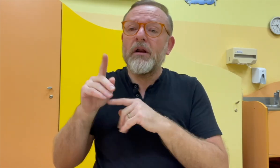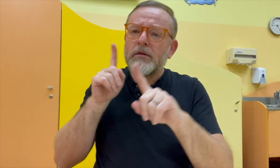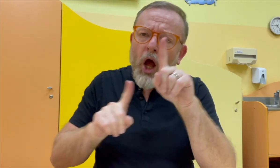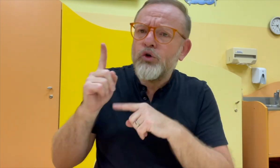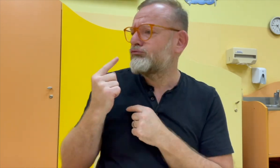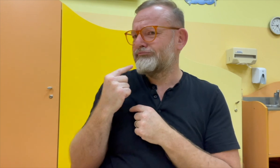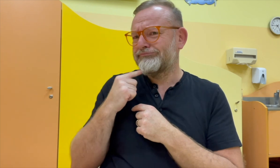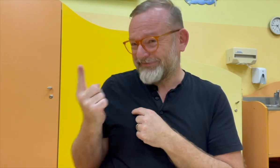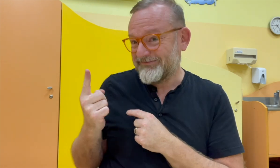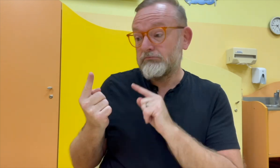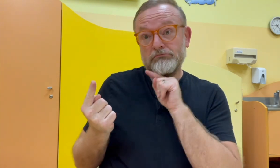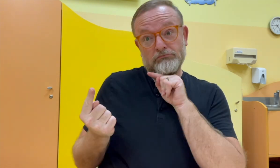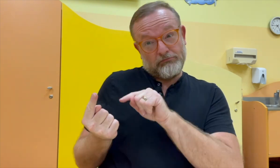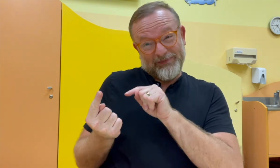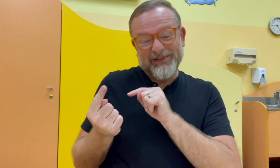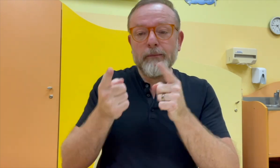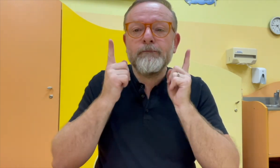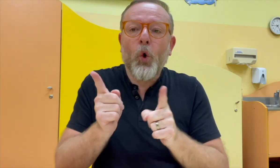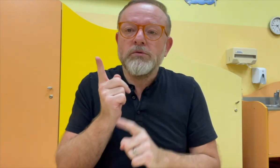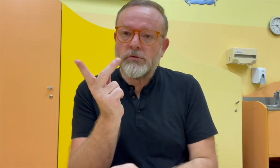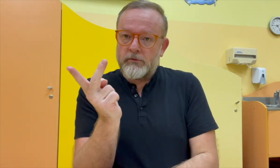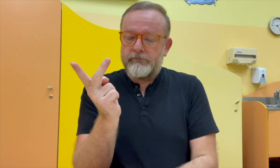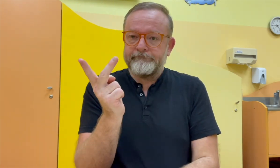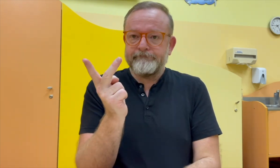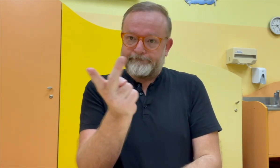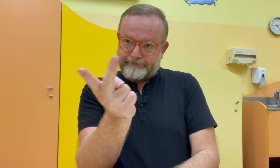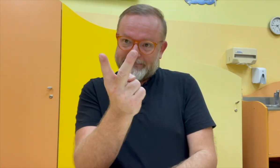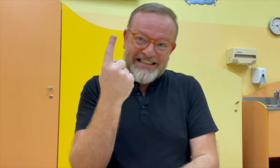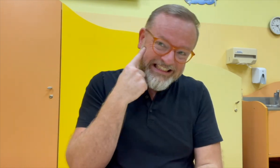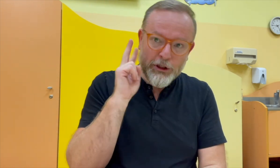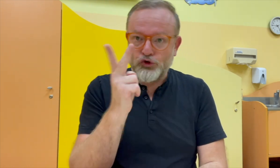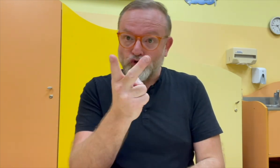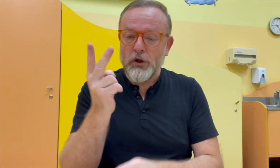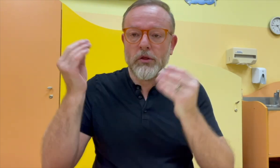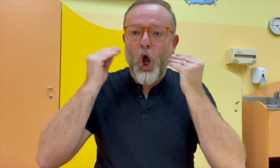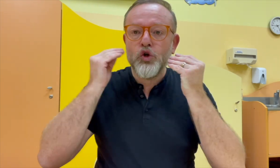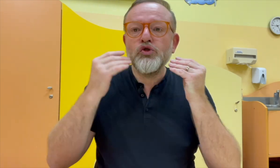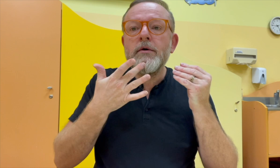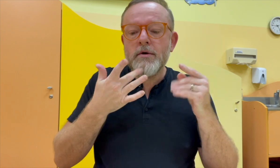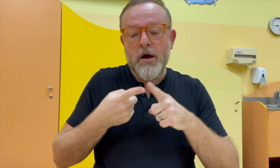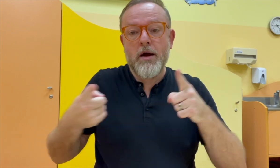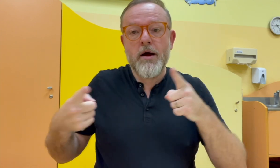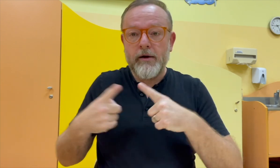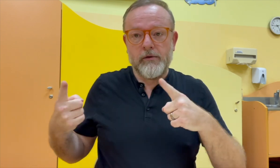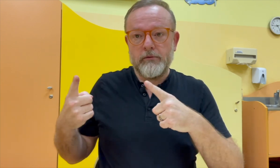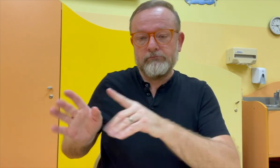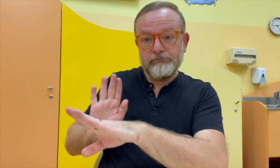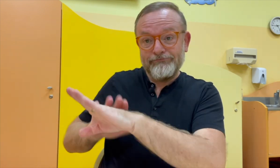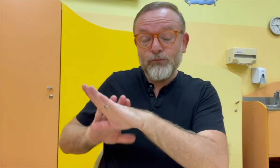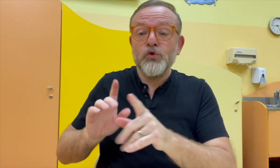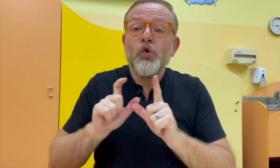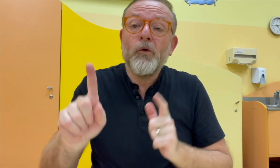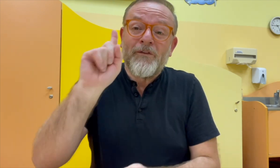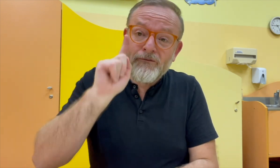Je důležité ale, abychom si dávali jasná kritéria k tomu, jakým způsobem se